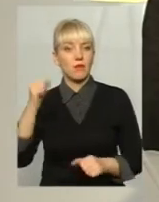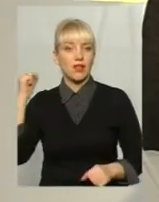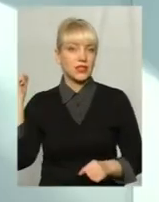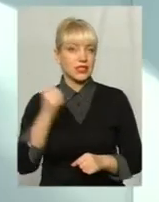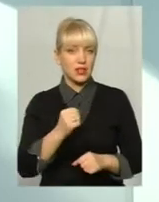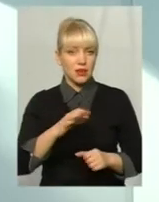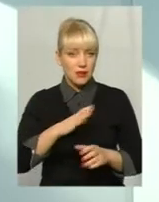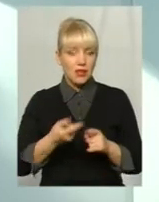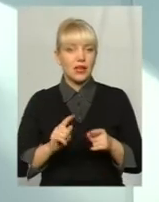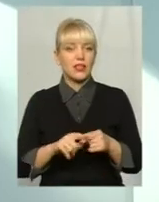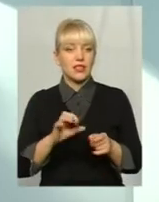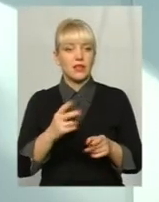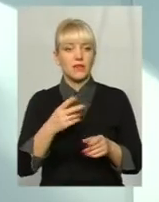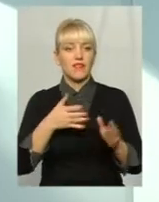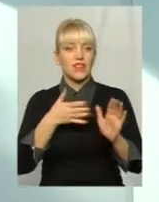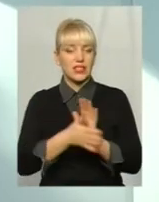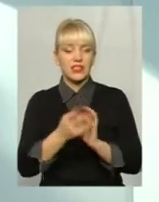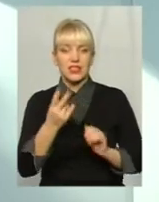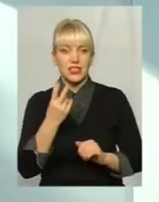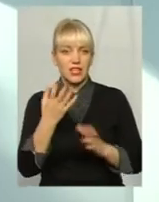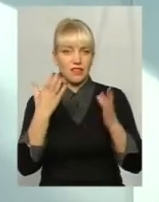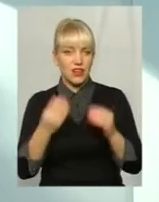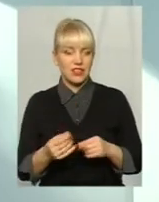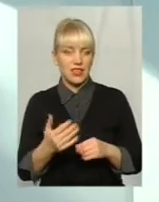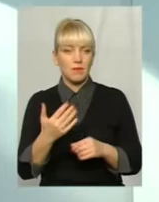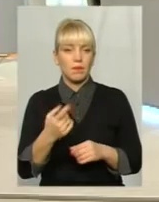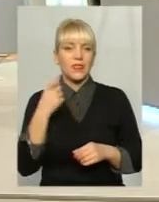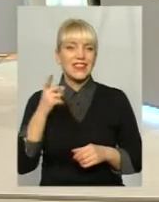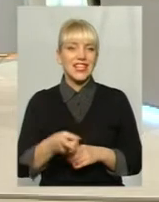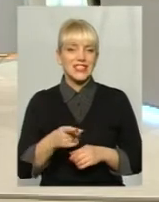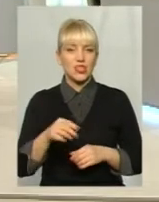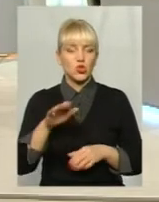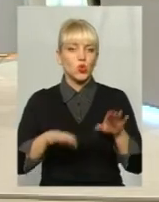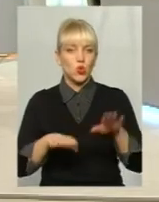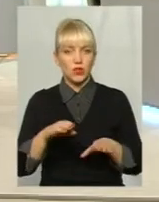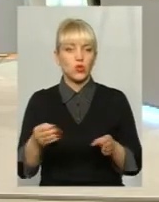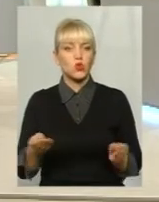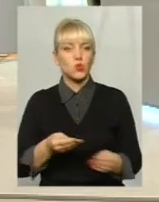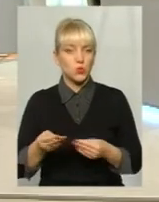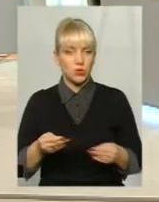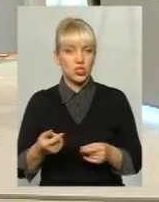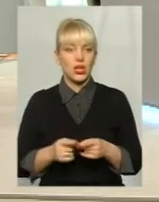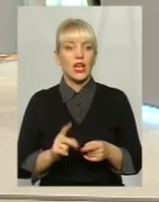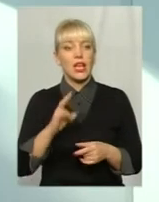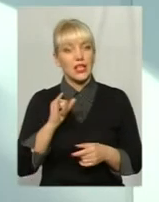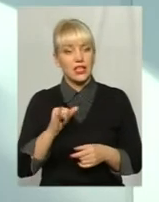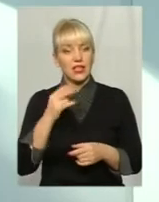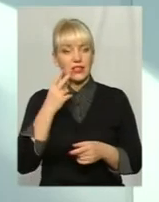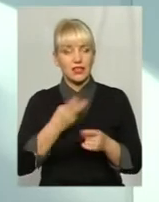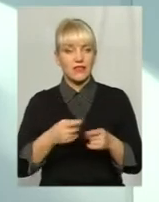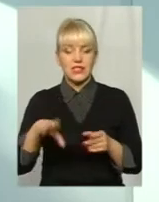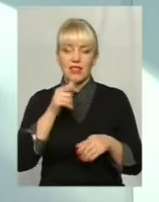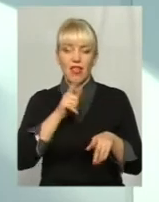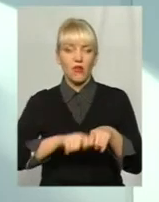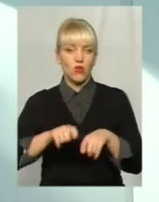витратили за тих 2 дні десь 500 тисячу тонн суміші. Ну і будемо казати, все на контролі